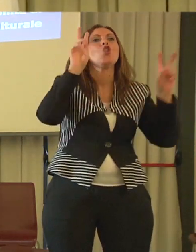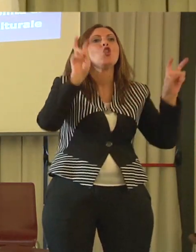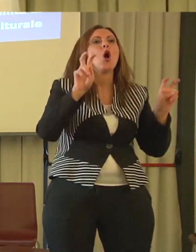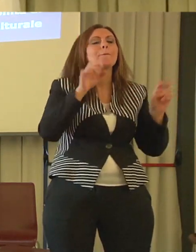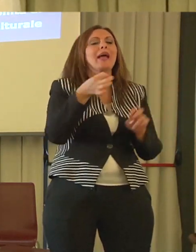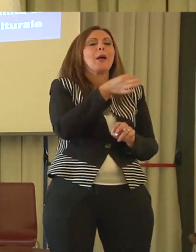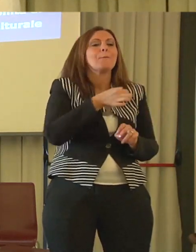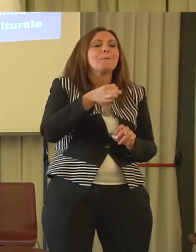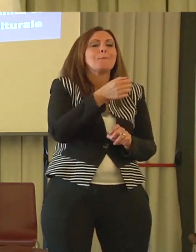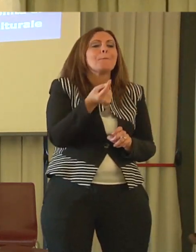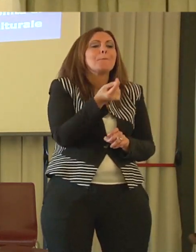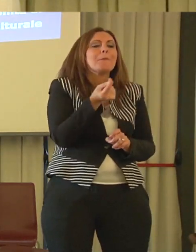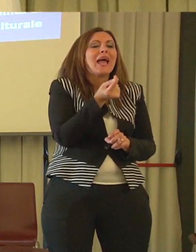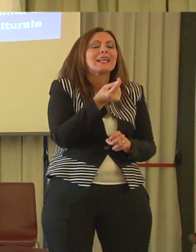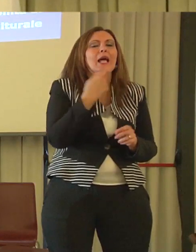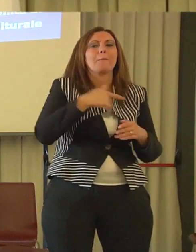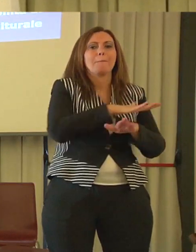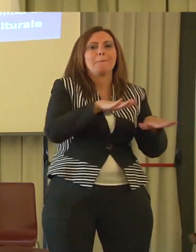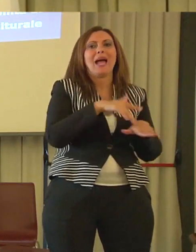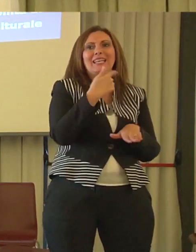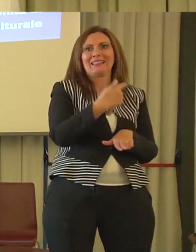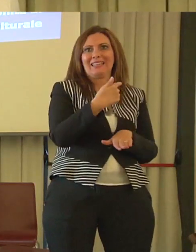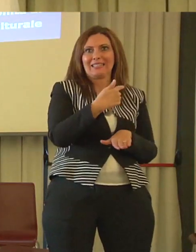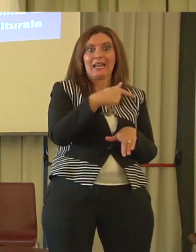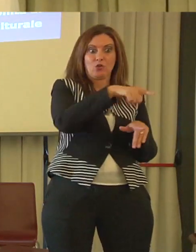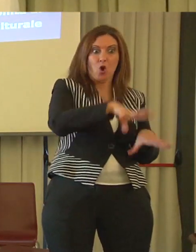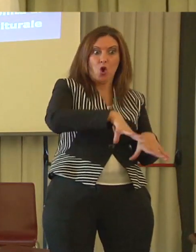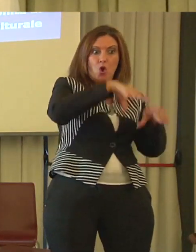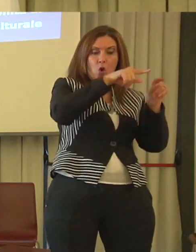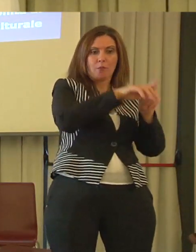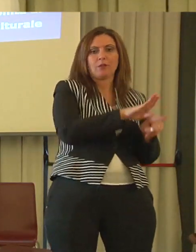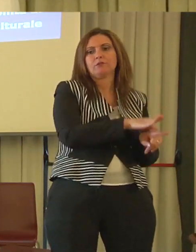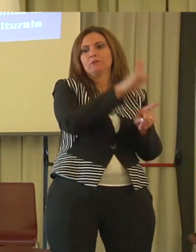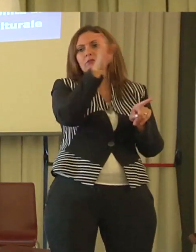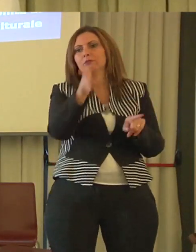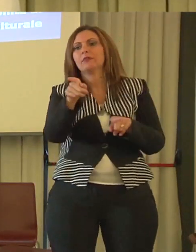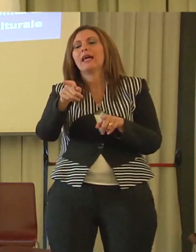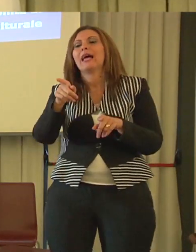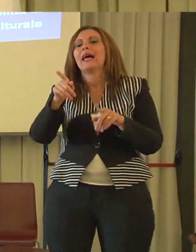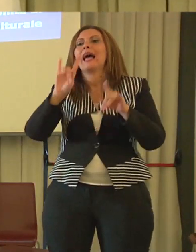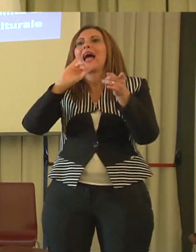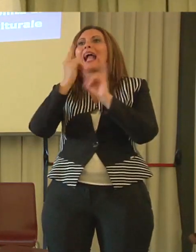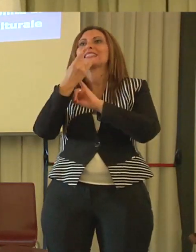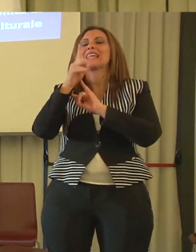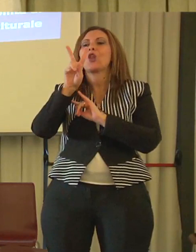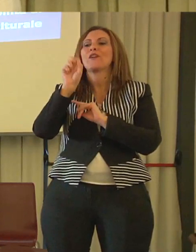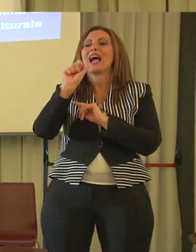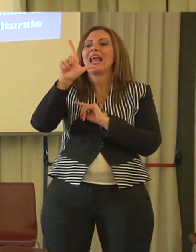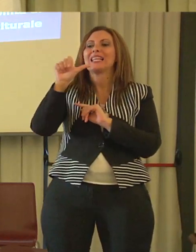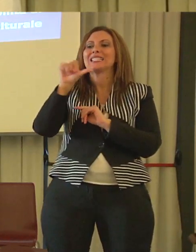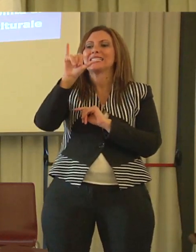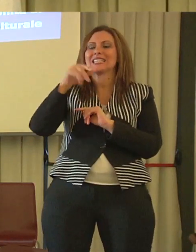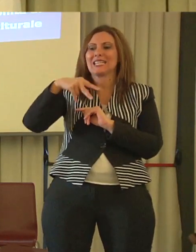qui poi ci siamo avventurati verso il castello di Varsigni, abbiamo visitato le